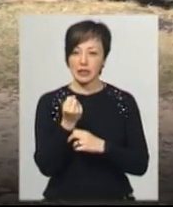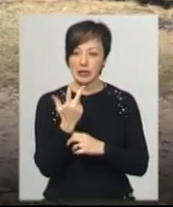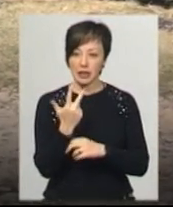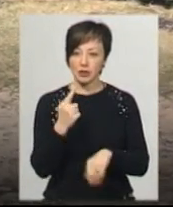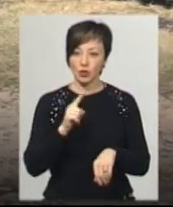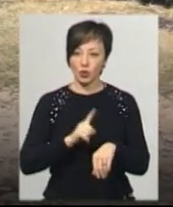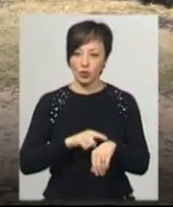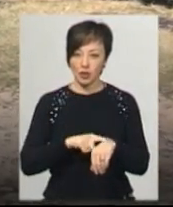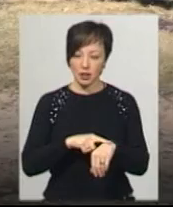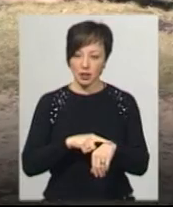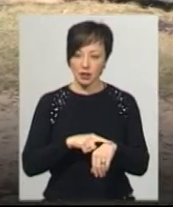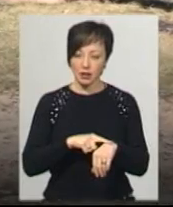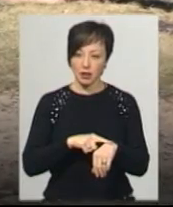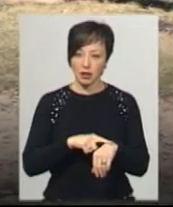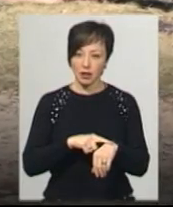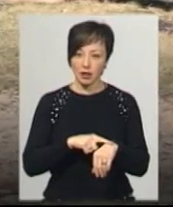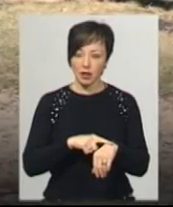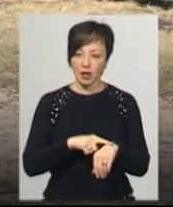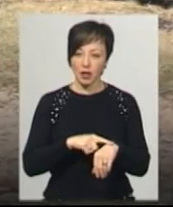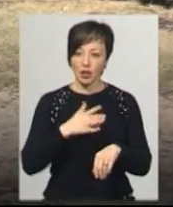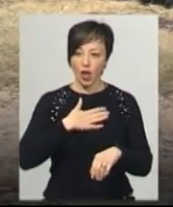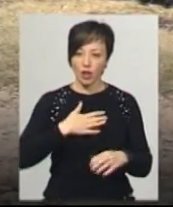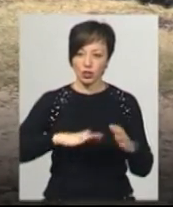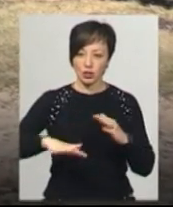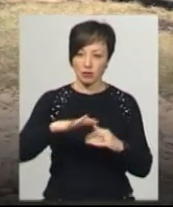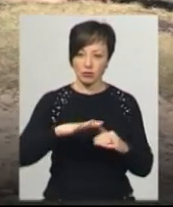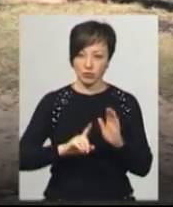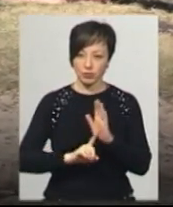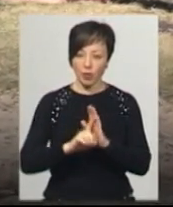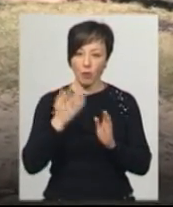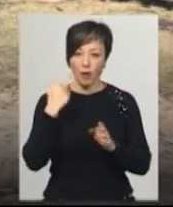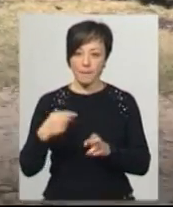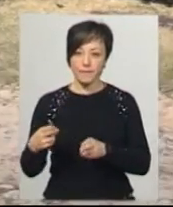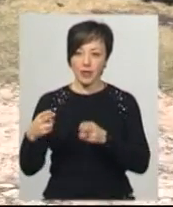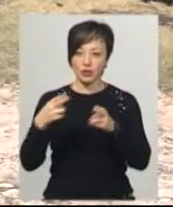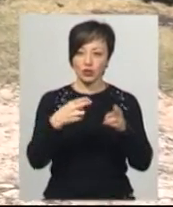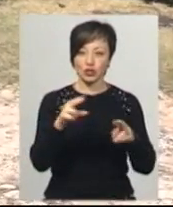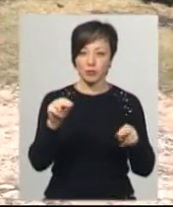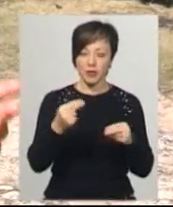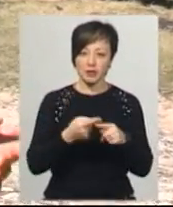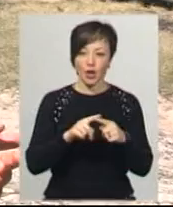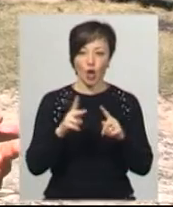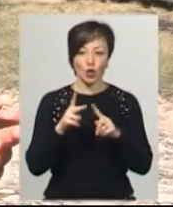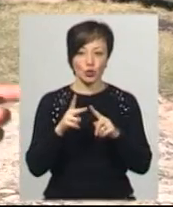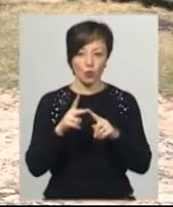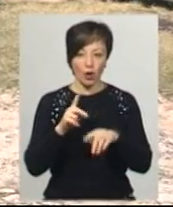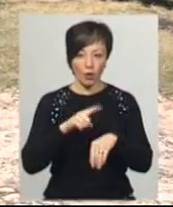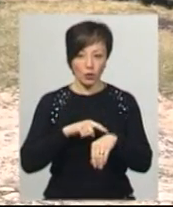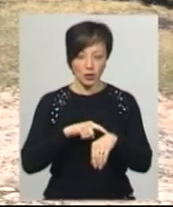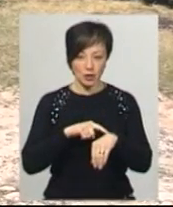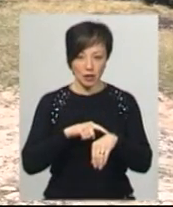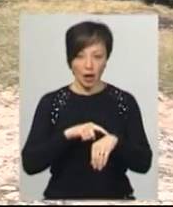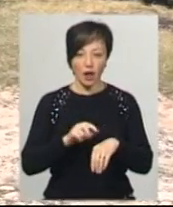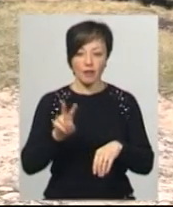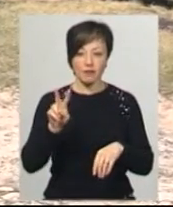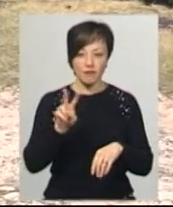годині він виїжджав з нашої території. Поки ми доїжджали до Чемировець, це була друга година, а